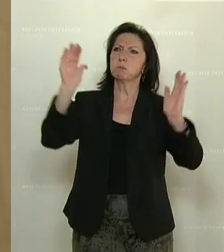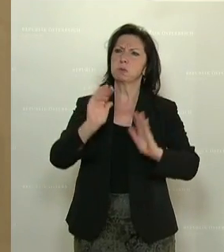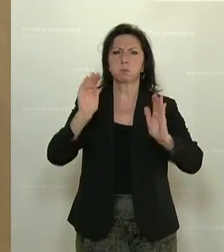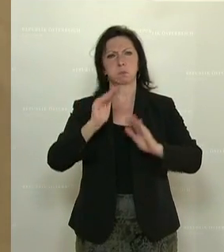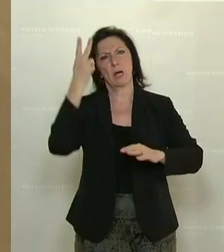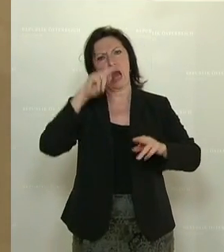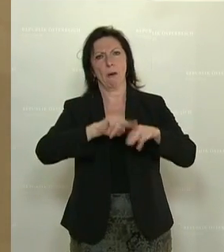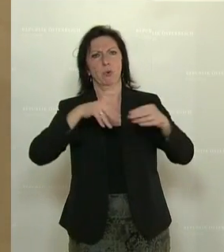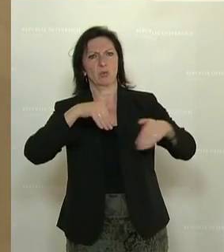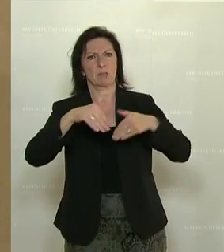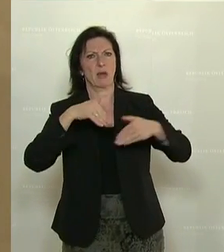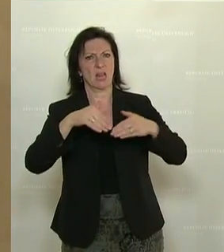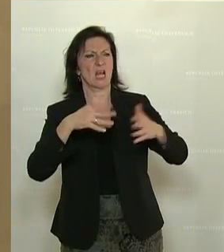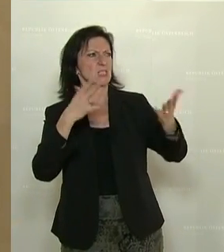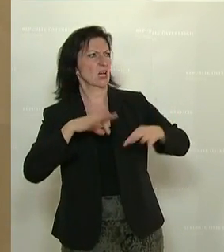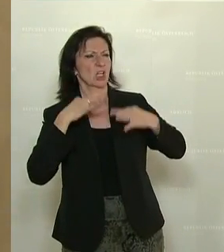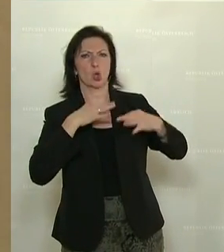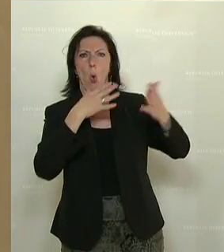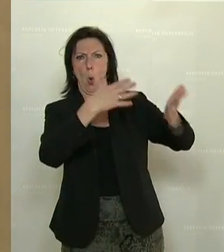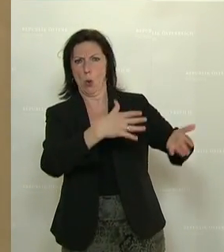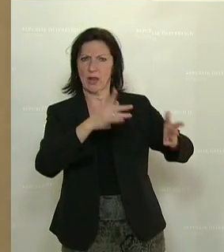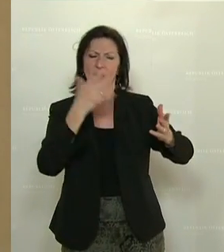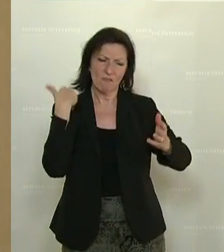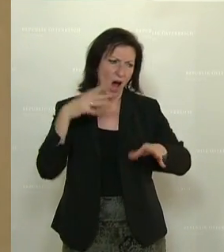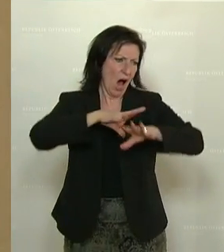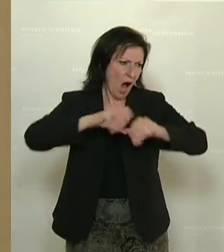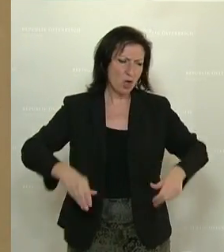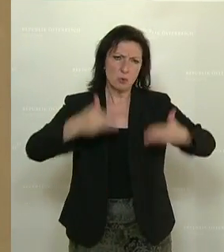sondern so, wie es vereinbart ist. Dankeschön. Applaus